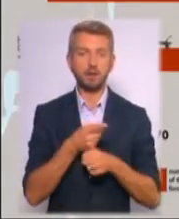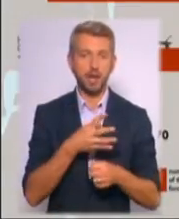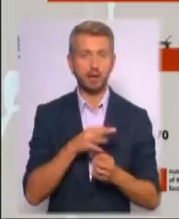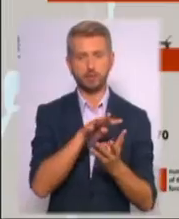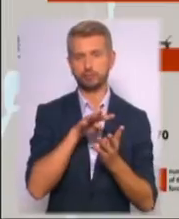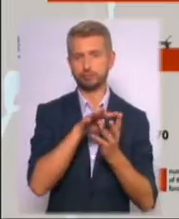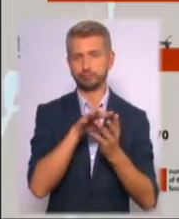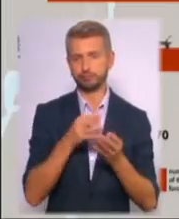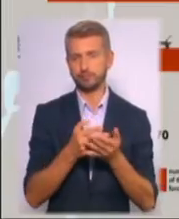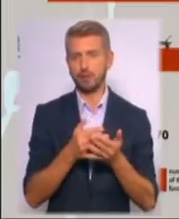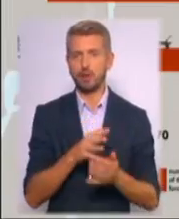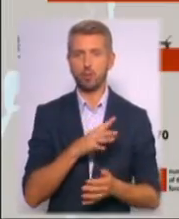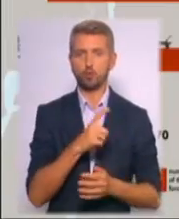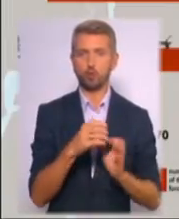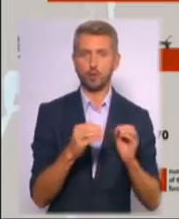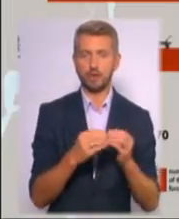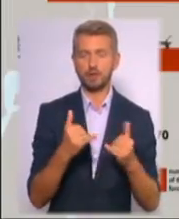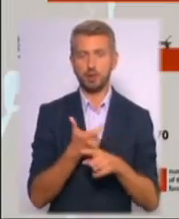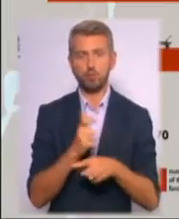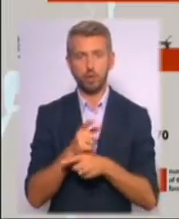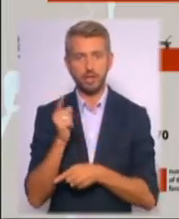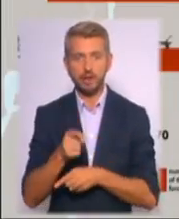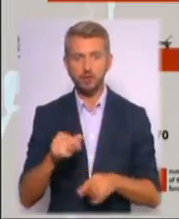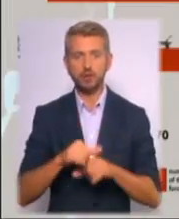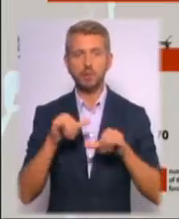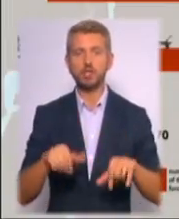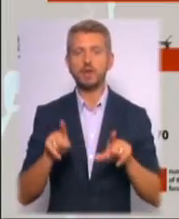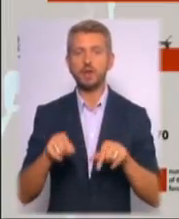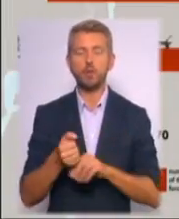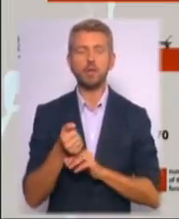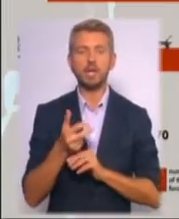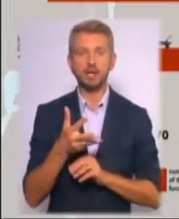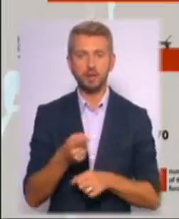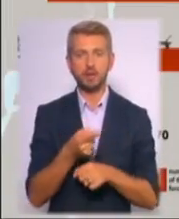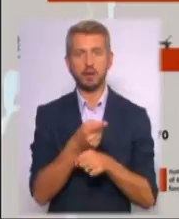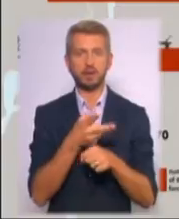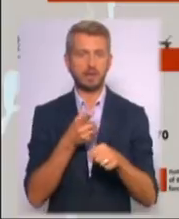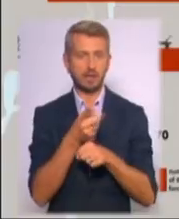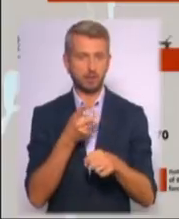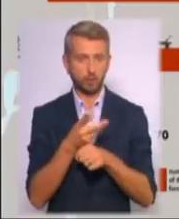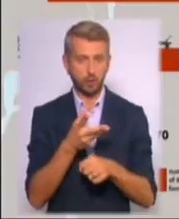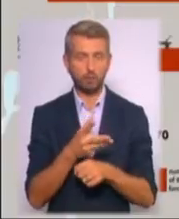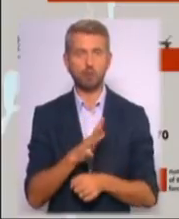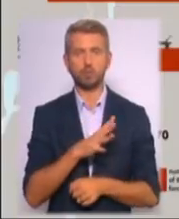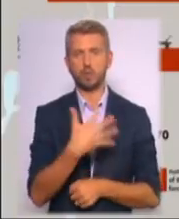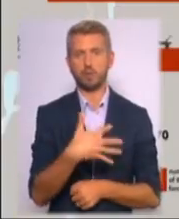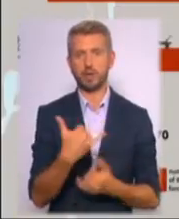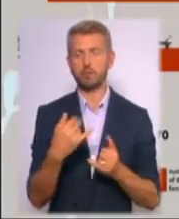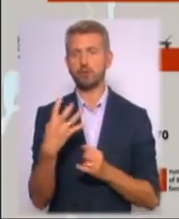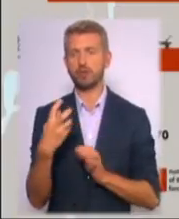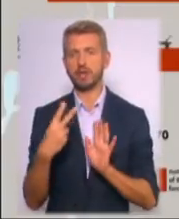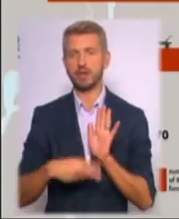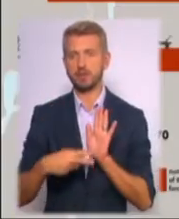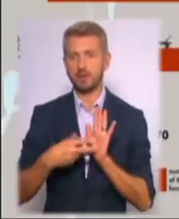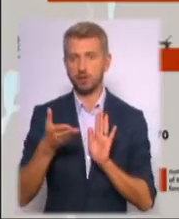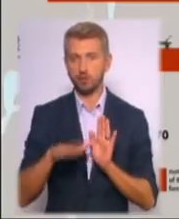вогню зі 110 до понад тисячі. Збільшилась також кількість зенітних установок з півсотні до 470 одиниць.